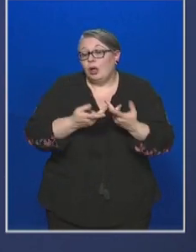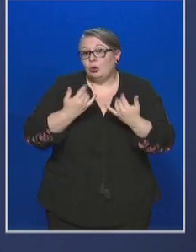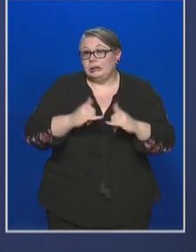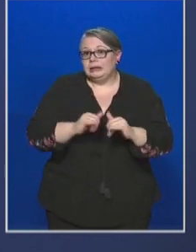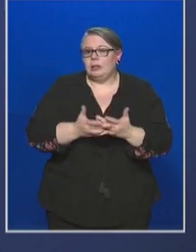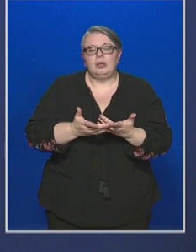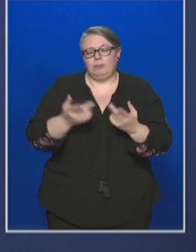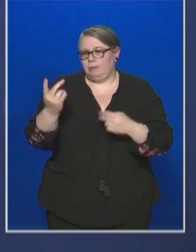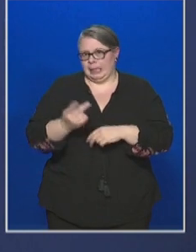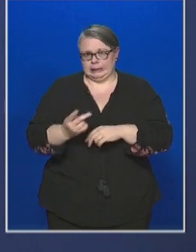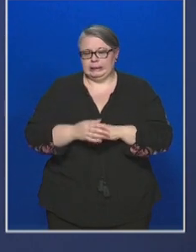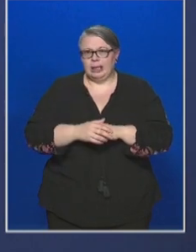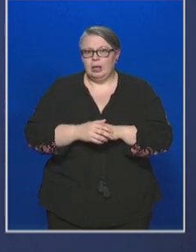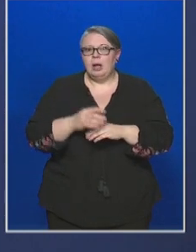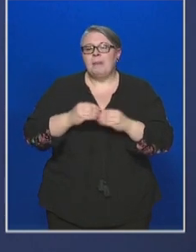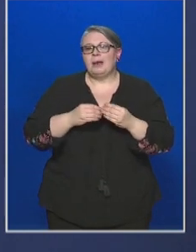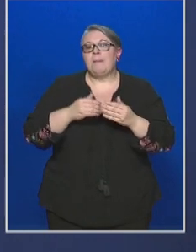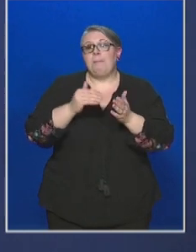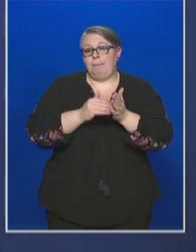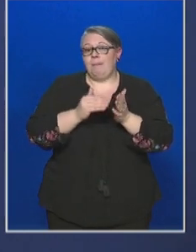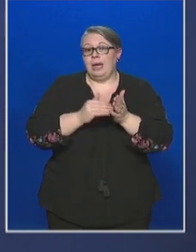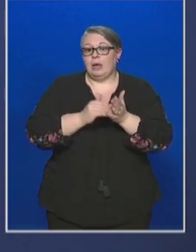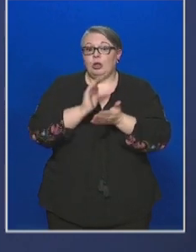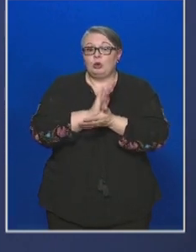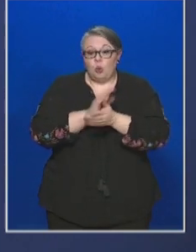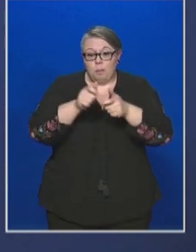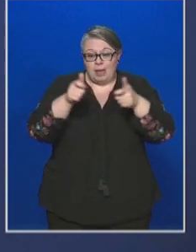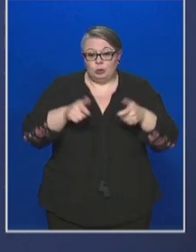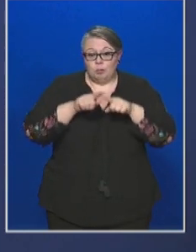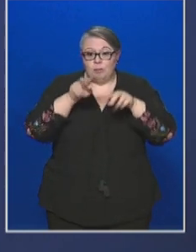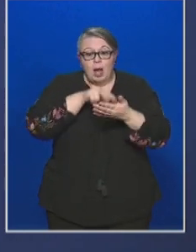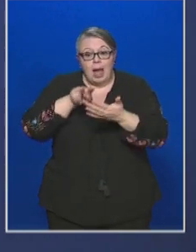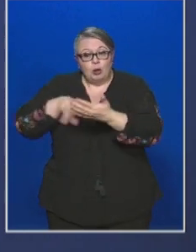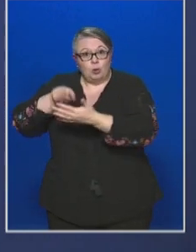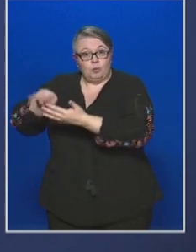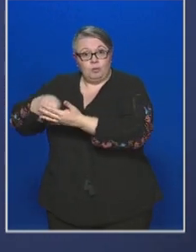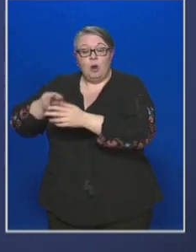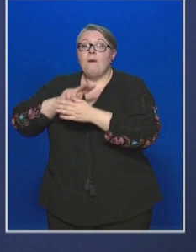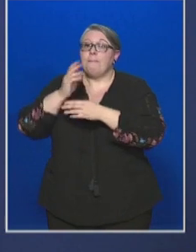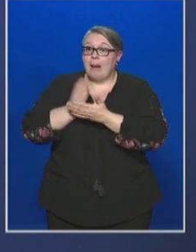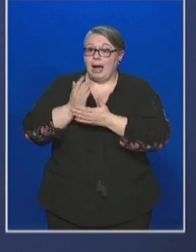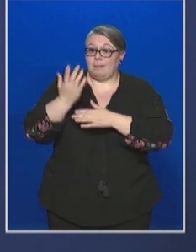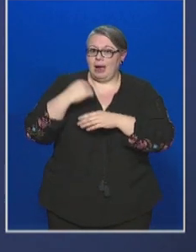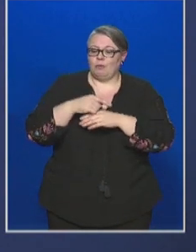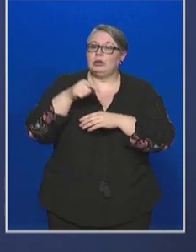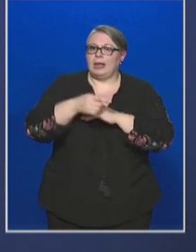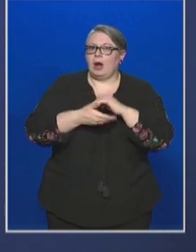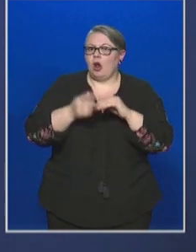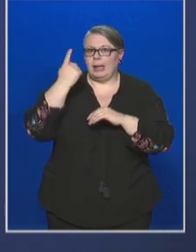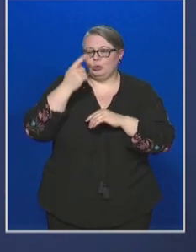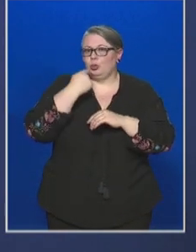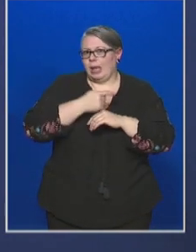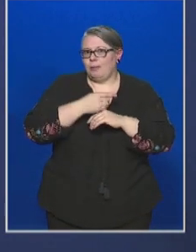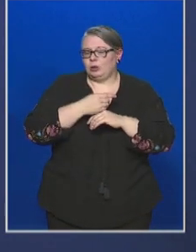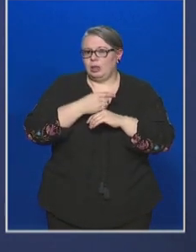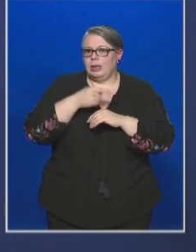nyilvánvaló, hiszen most egyelőre csak a dokumentációt tekintettük át. Nyilván egyéb